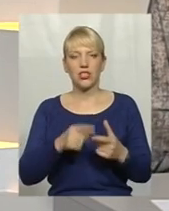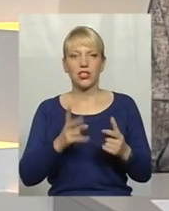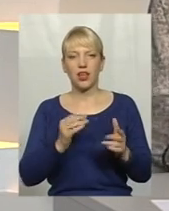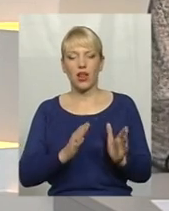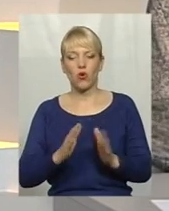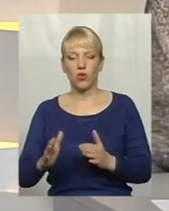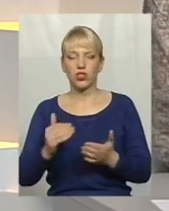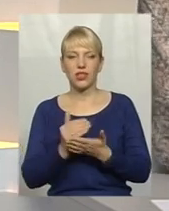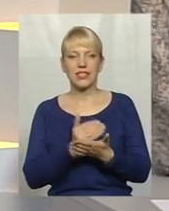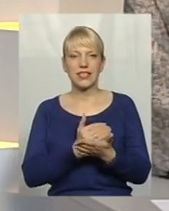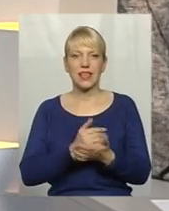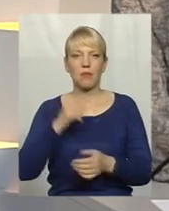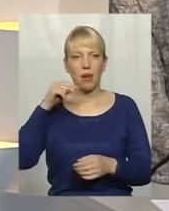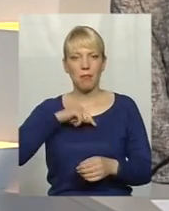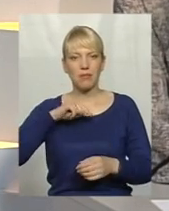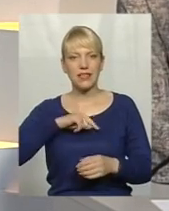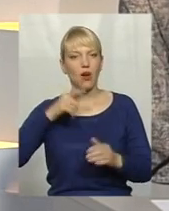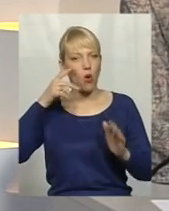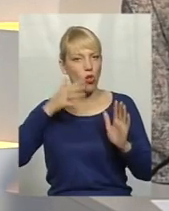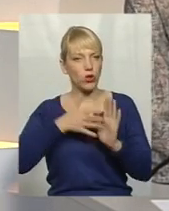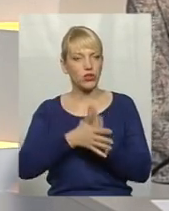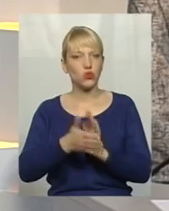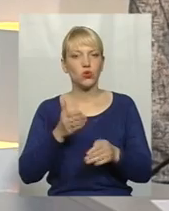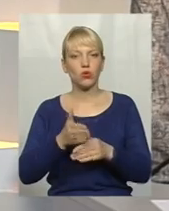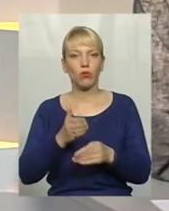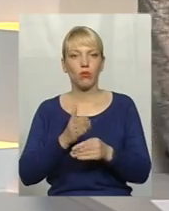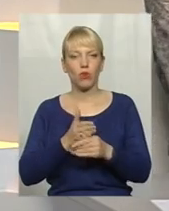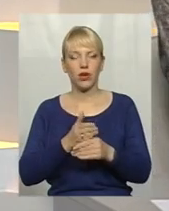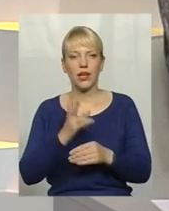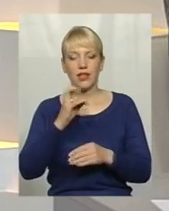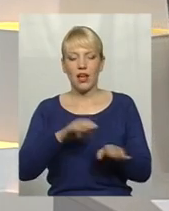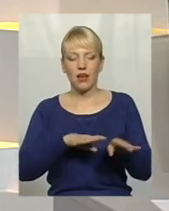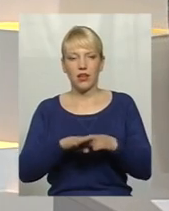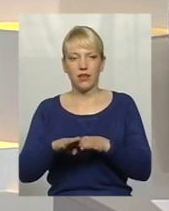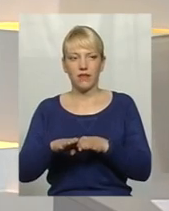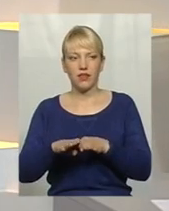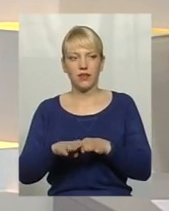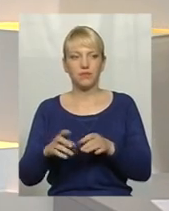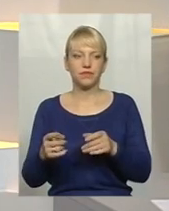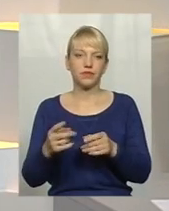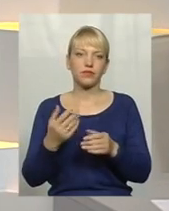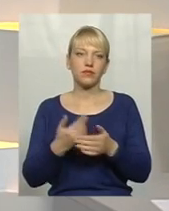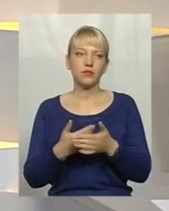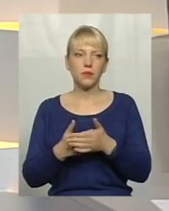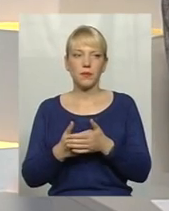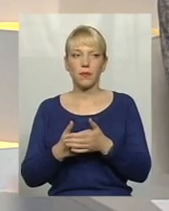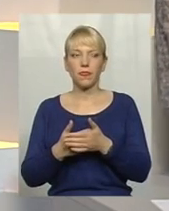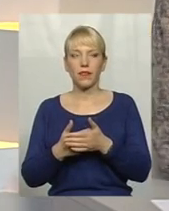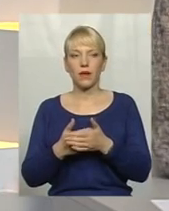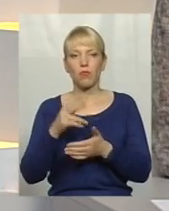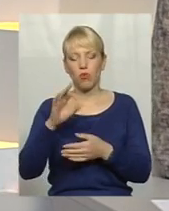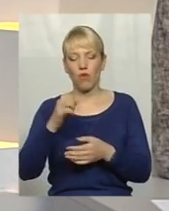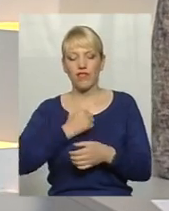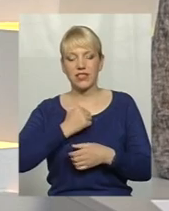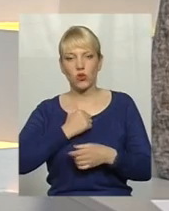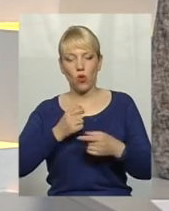система психологічної допомоги на рівні, скажімо там, з одного боку по військовій лінії,